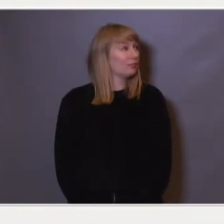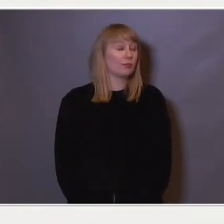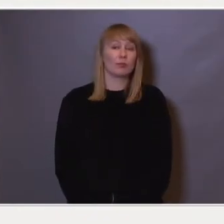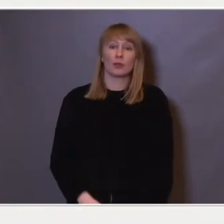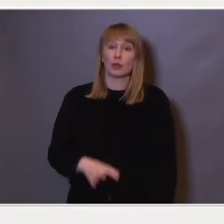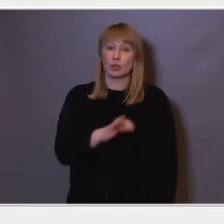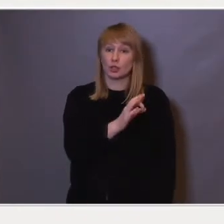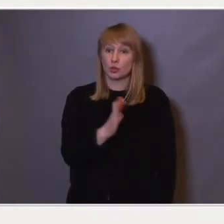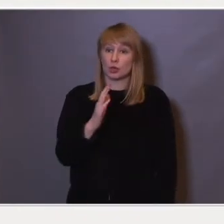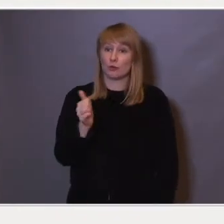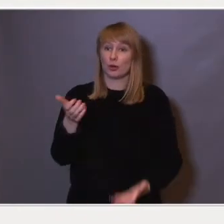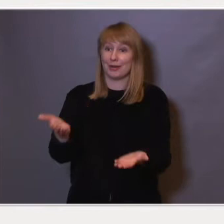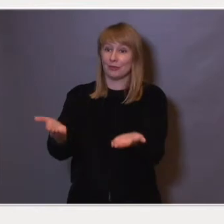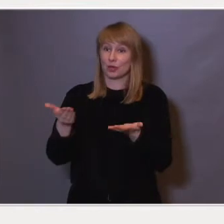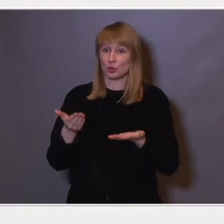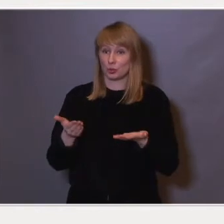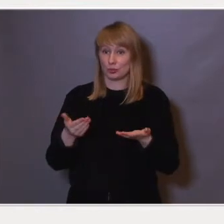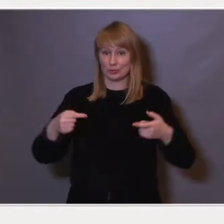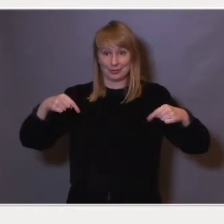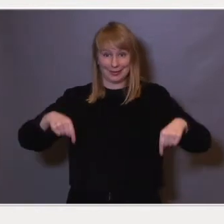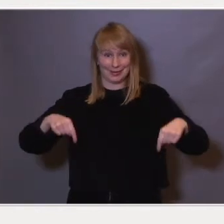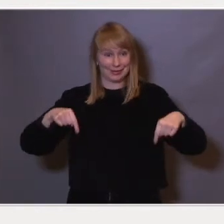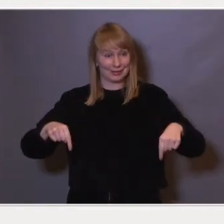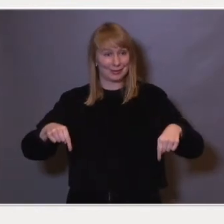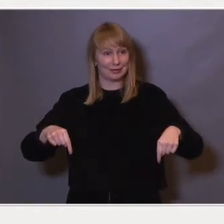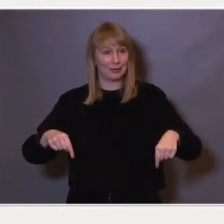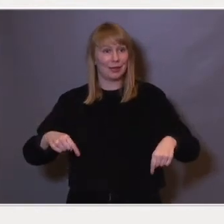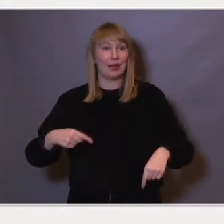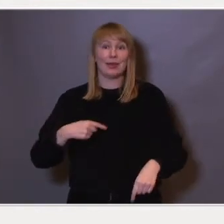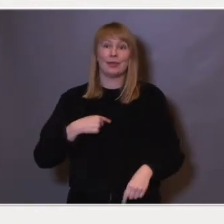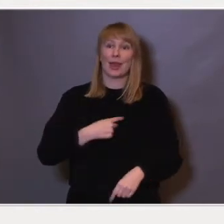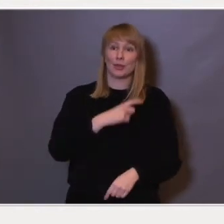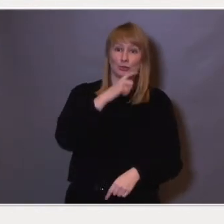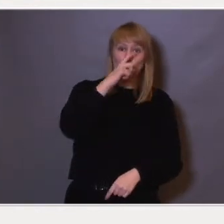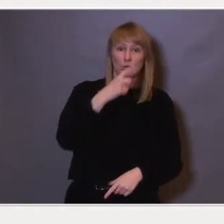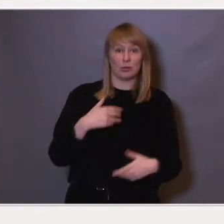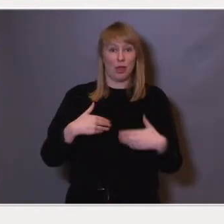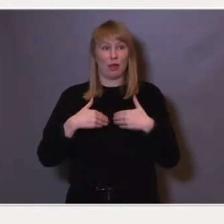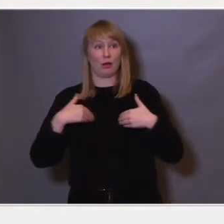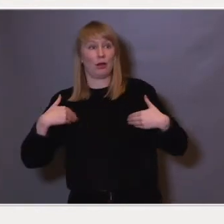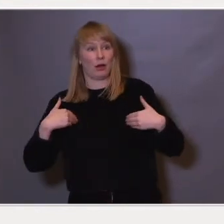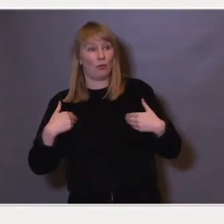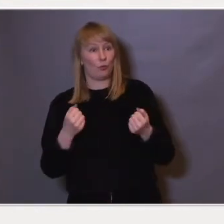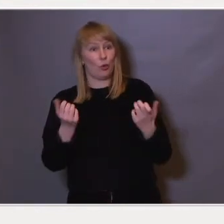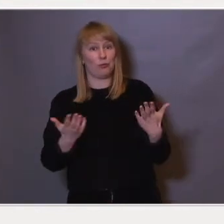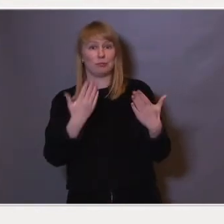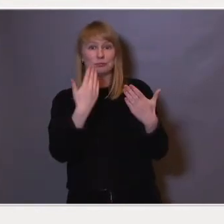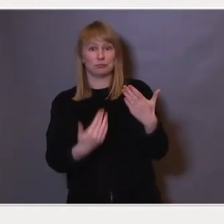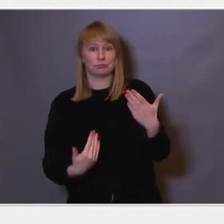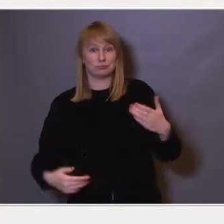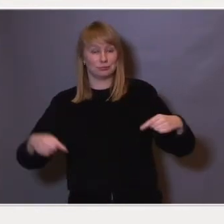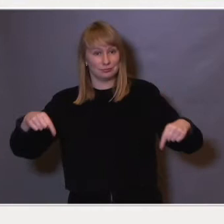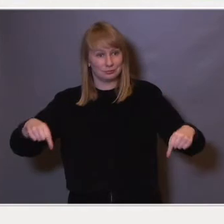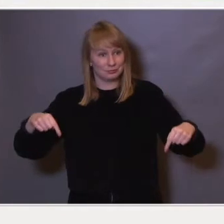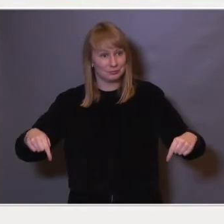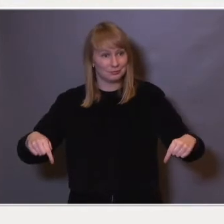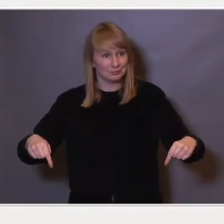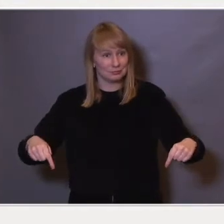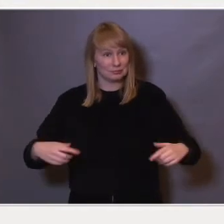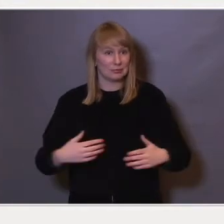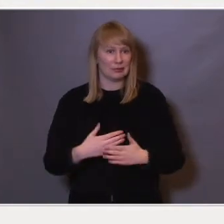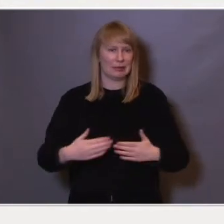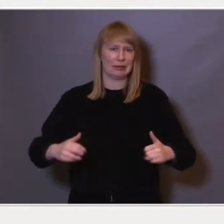Tusen takk for invitasjonen til å komme hit. Jeg er både stolt og glad for å få snakket til dere. Det er ingen